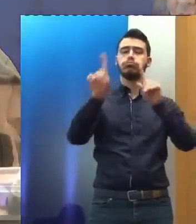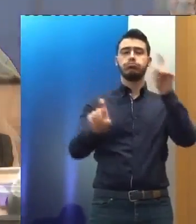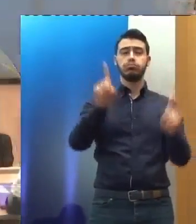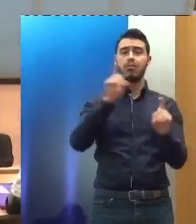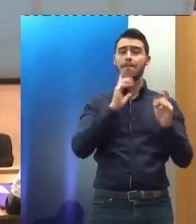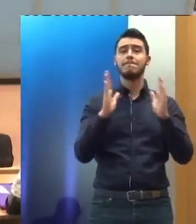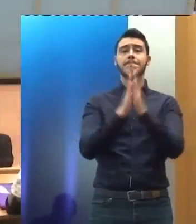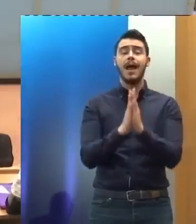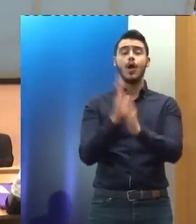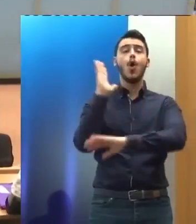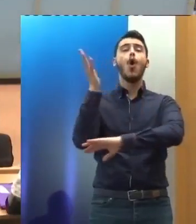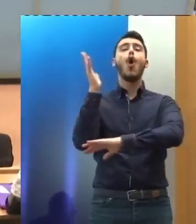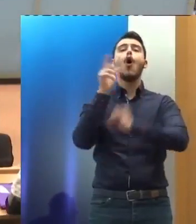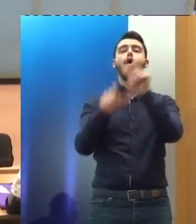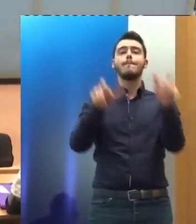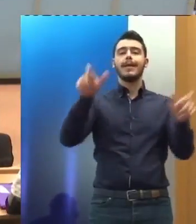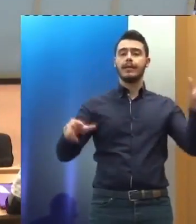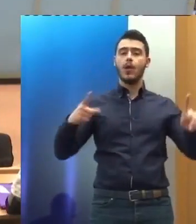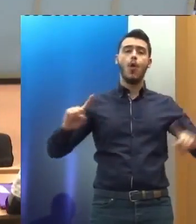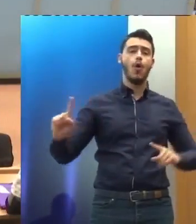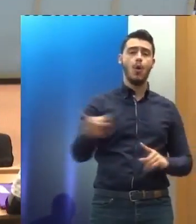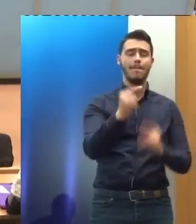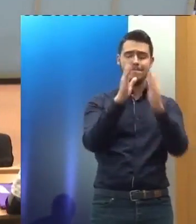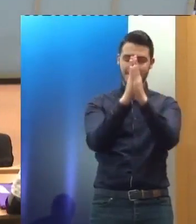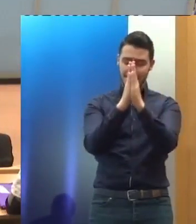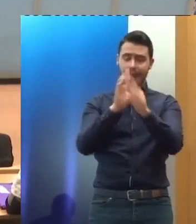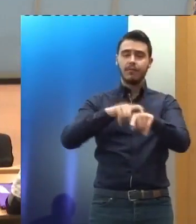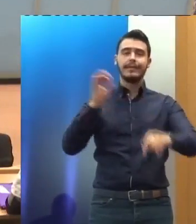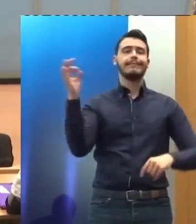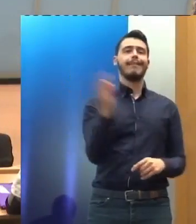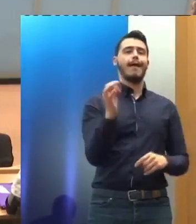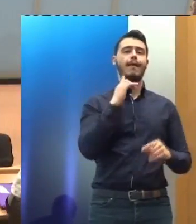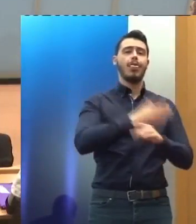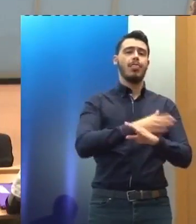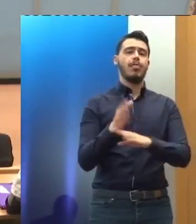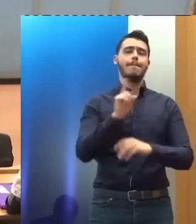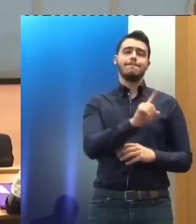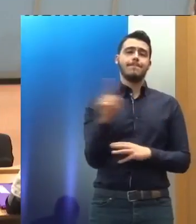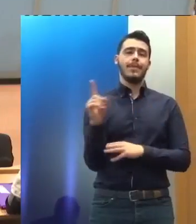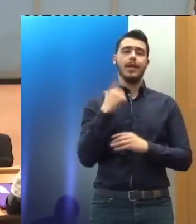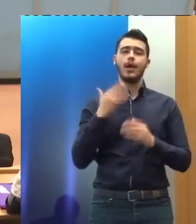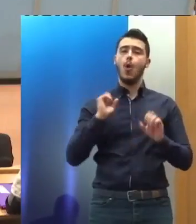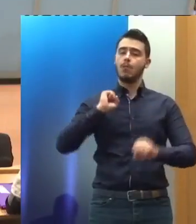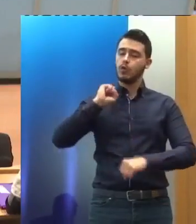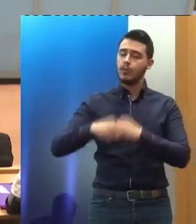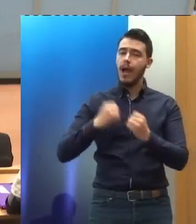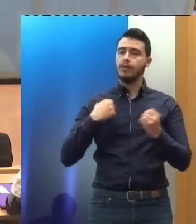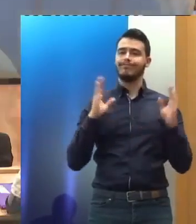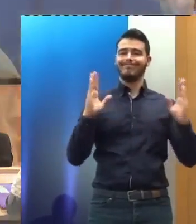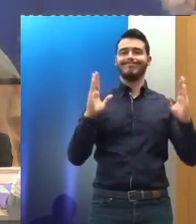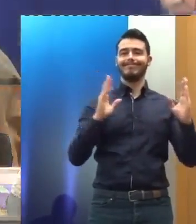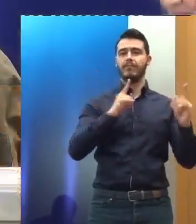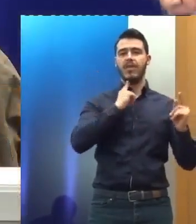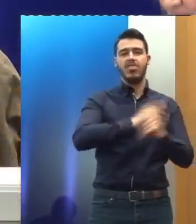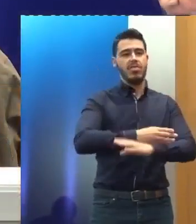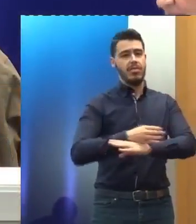τους ομιλητές όλους, τους παρεμβαίνοντες, να κρατήσουν το χρόνο τους. Θα κάνω ότι είναι δυνατόν να τους κρατήσω σε αυτό. Ας είναι